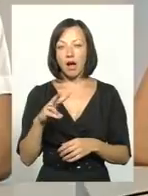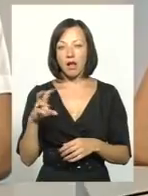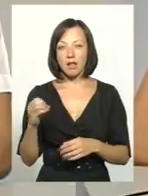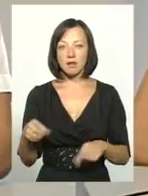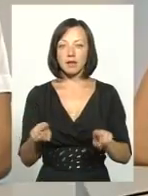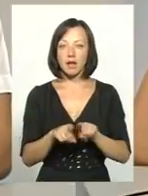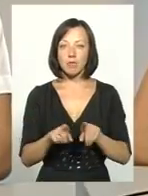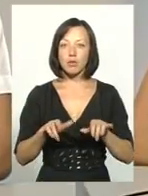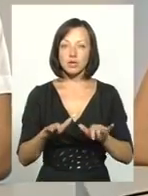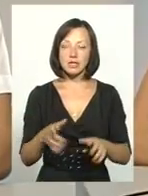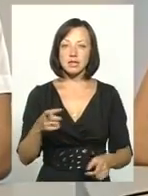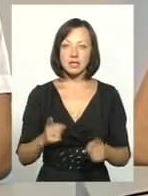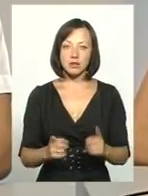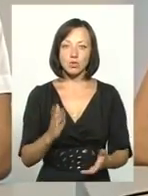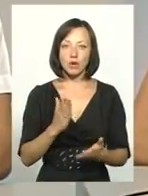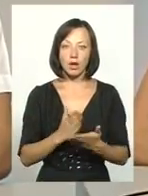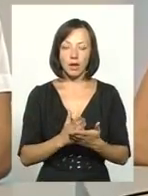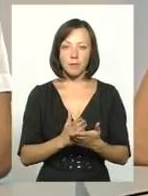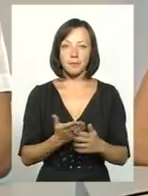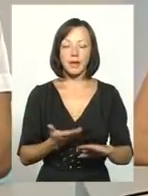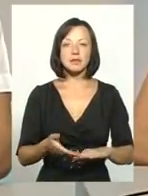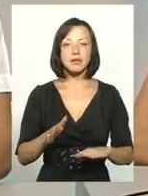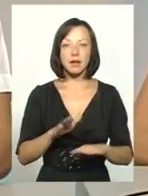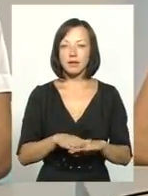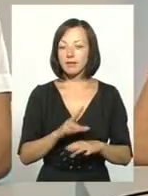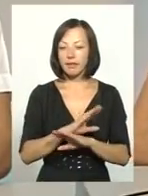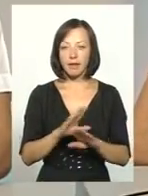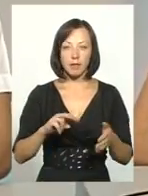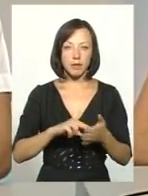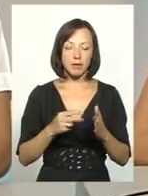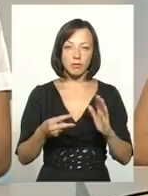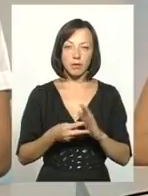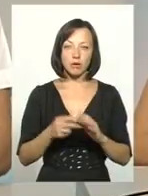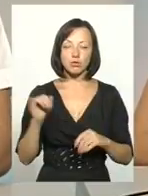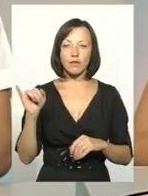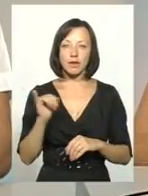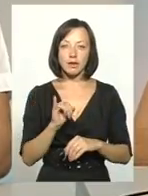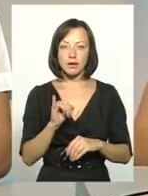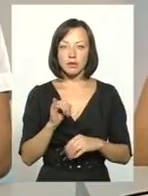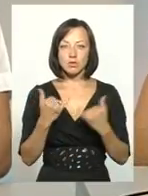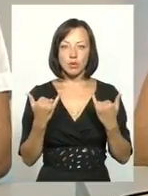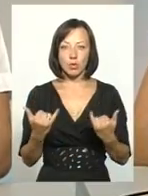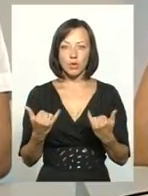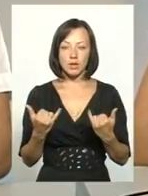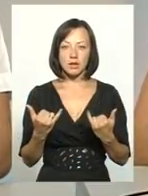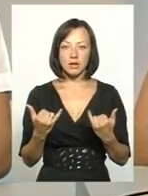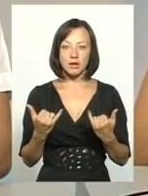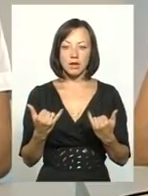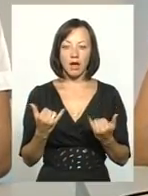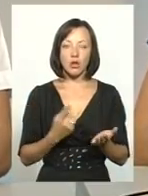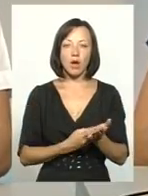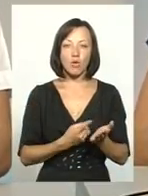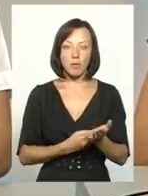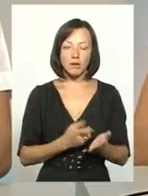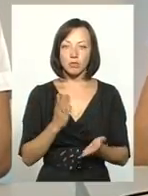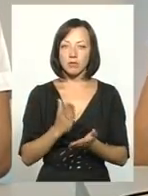от такі процеси дійсно є досить складні, непередбачувані, і сьогодні саме аргументом дуже